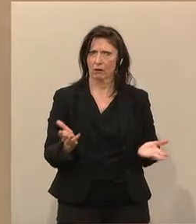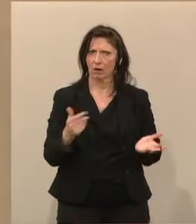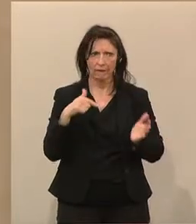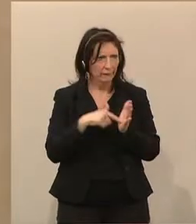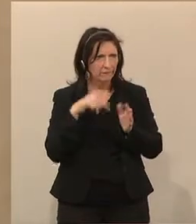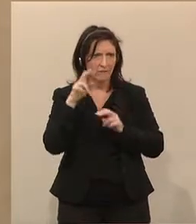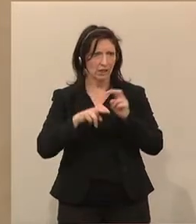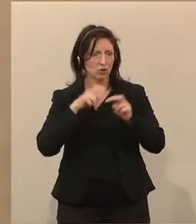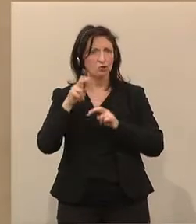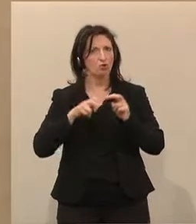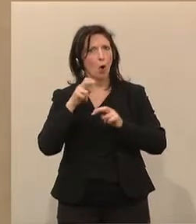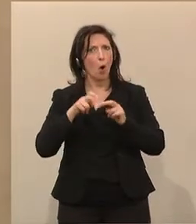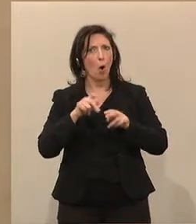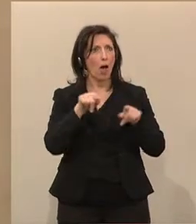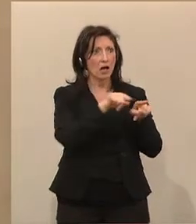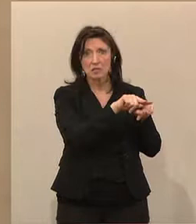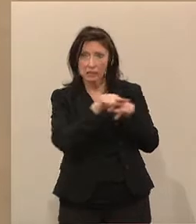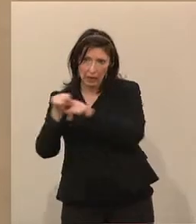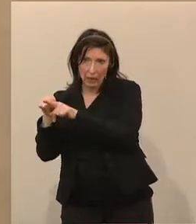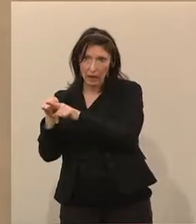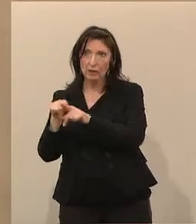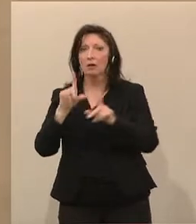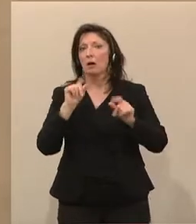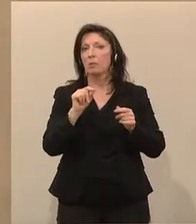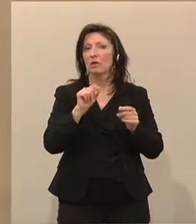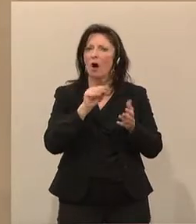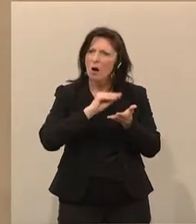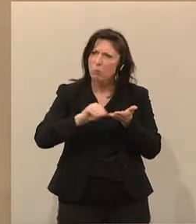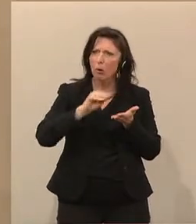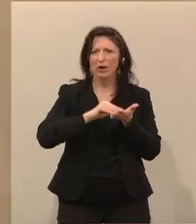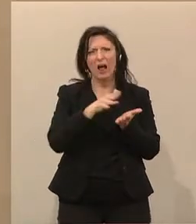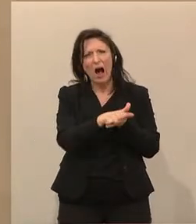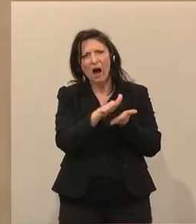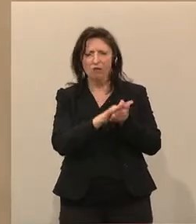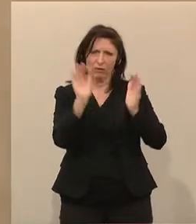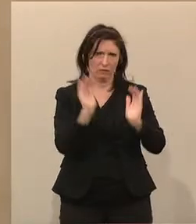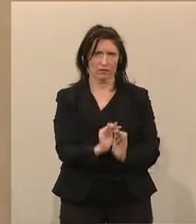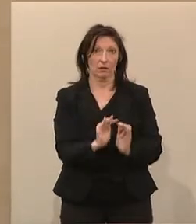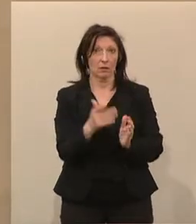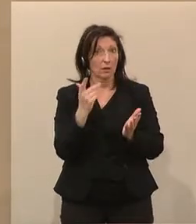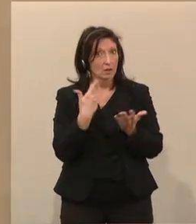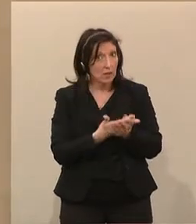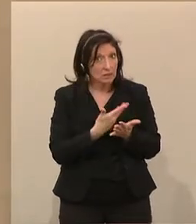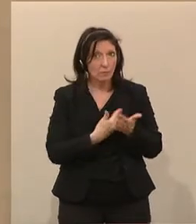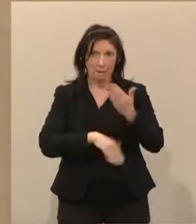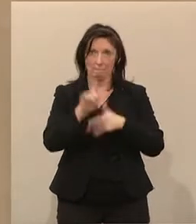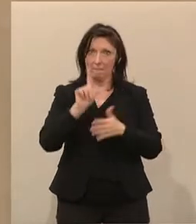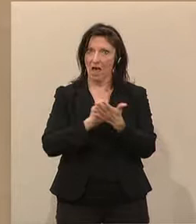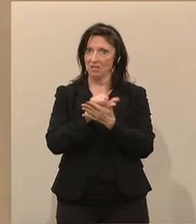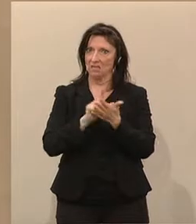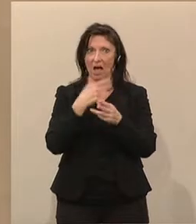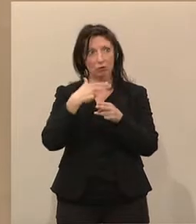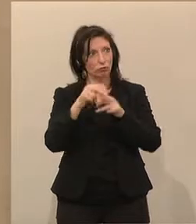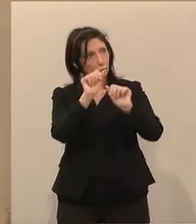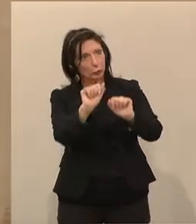Steuersätze wird auch herabgeschraubt. Dadurch hat man mehr Zeit für Gäste und auch mehr Zeit für Kunden. Und